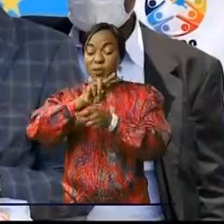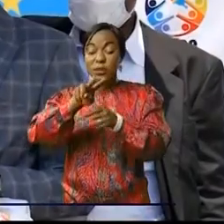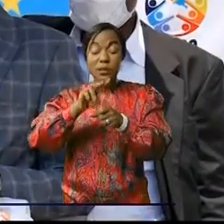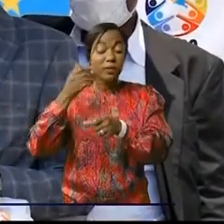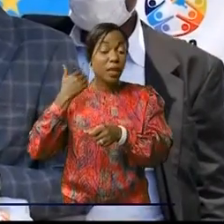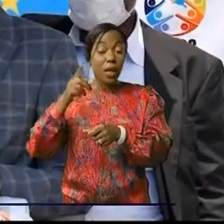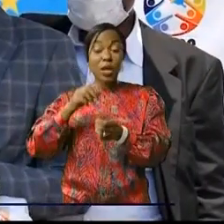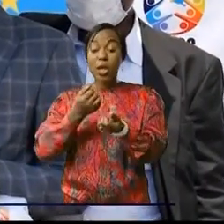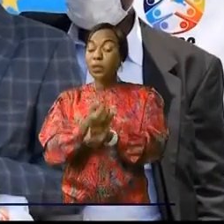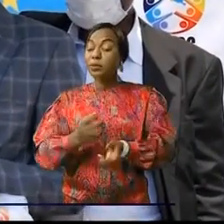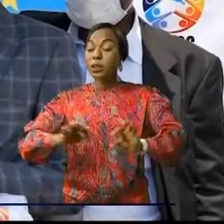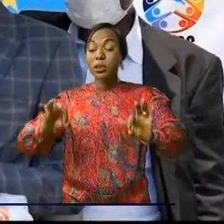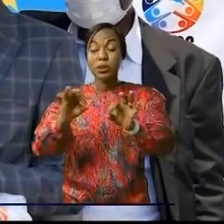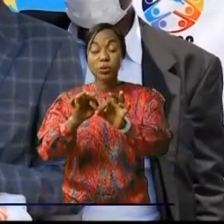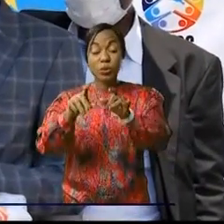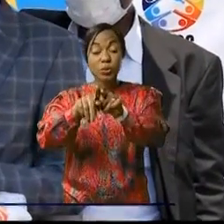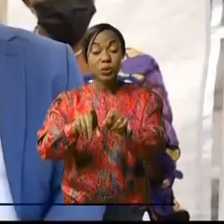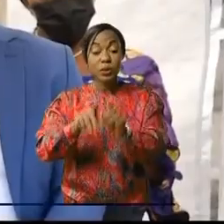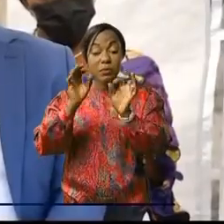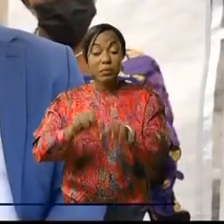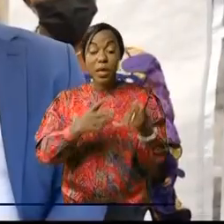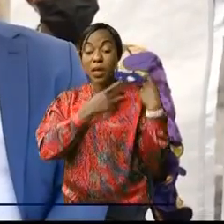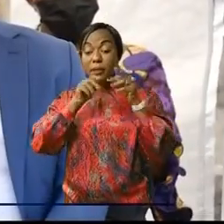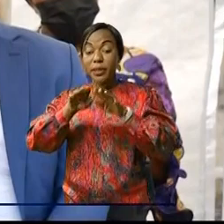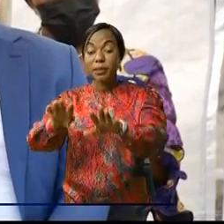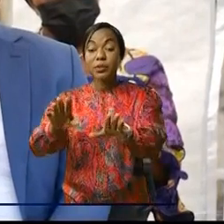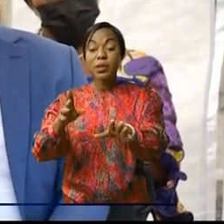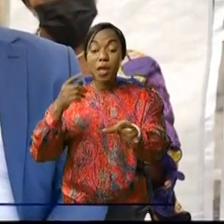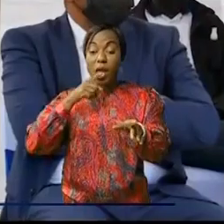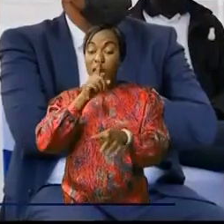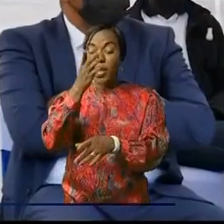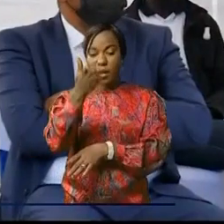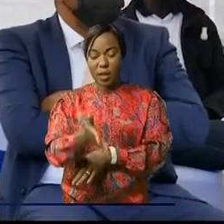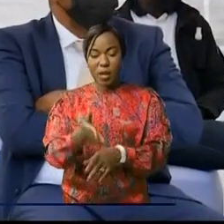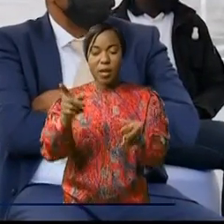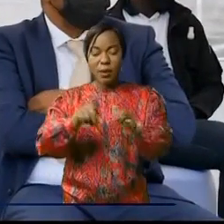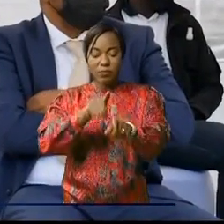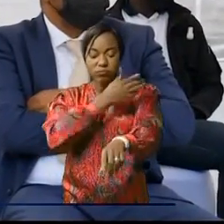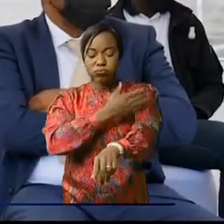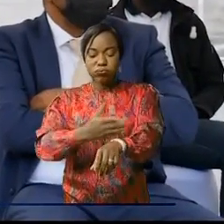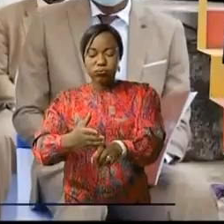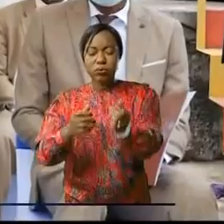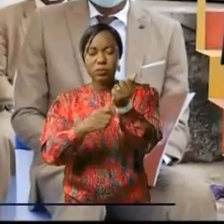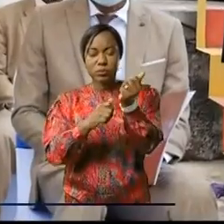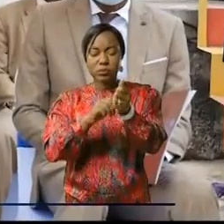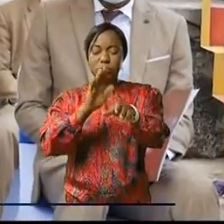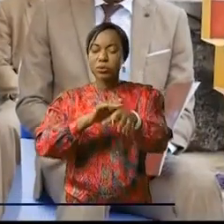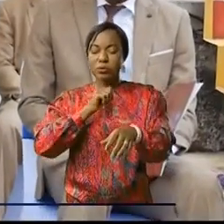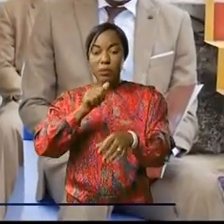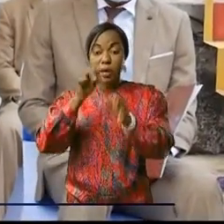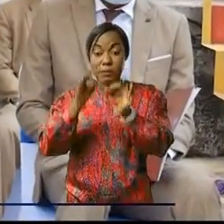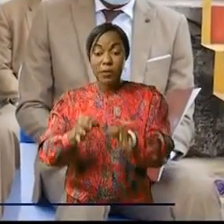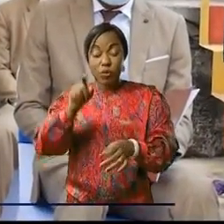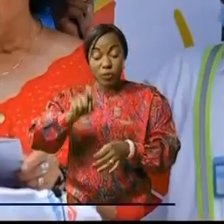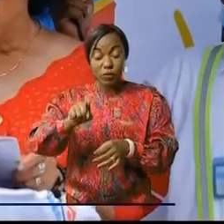ne sont plus respectées. Pourtant, la pandémie demeure encore, malgré la baisse des cas observés. La meilleure façon dont de